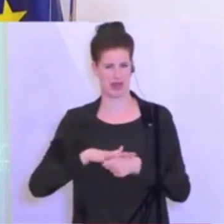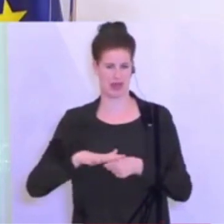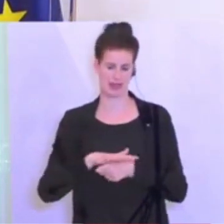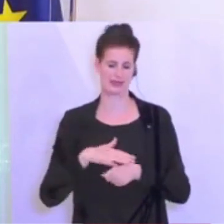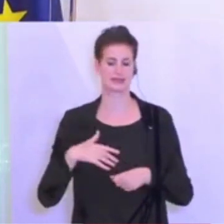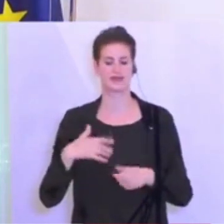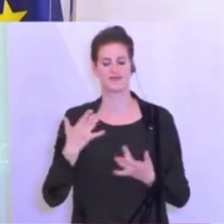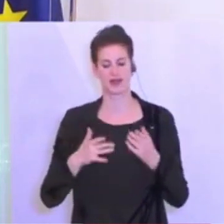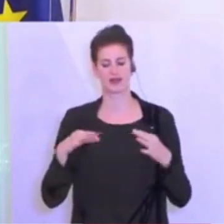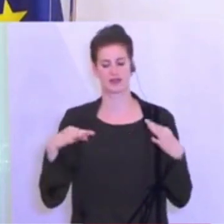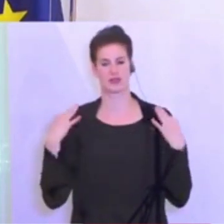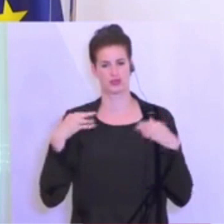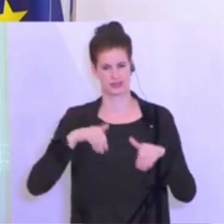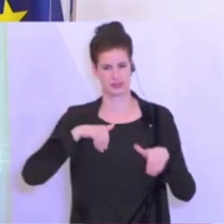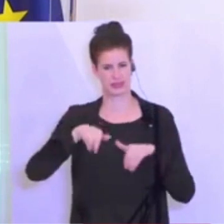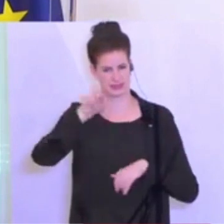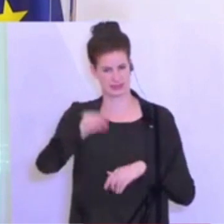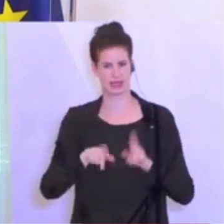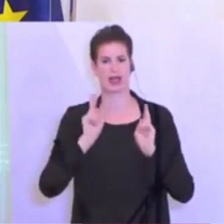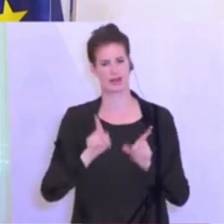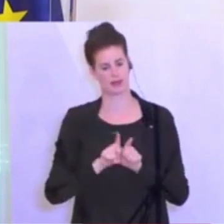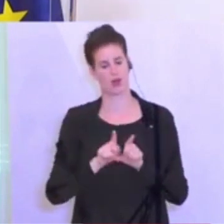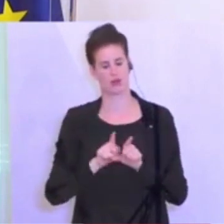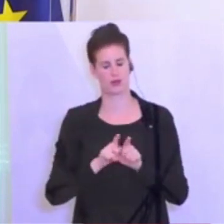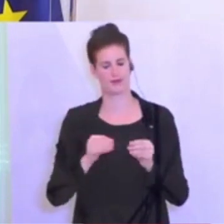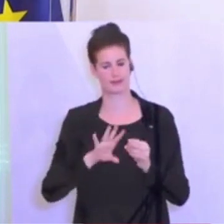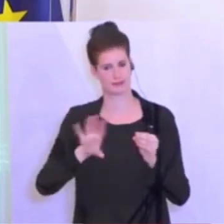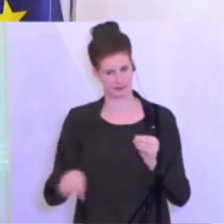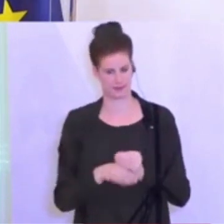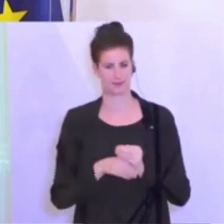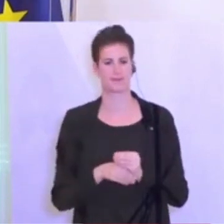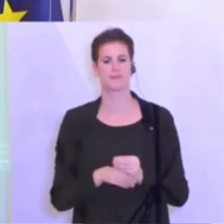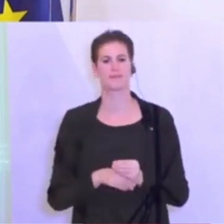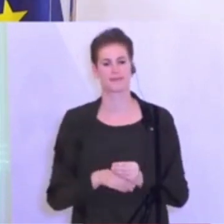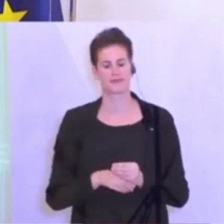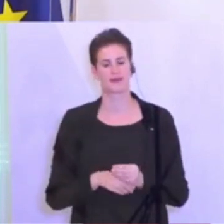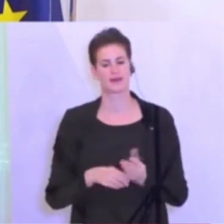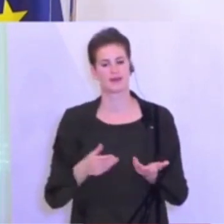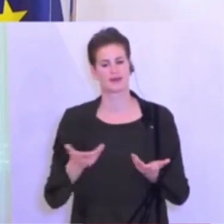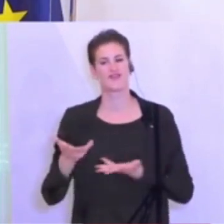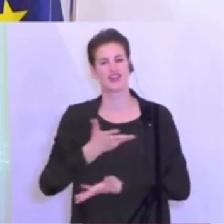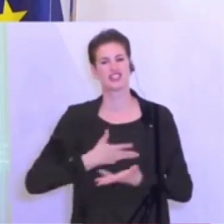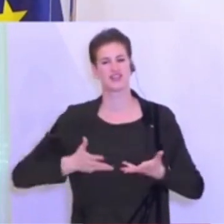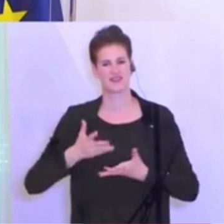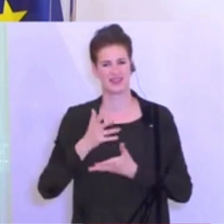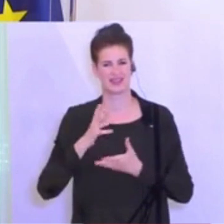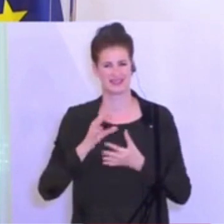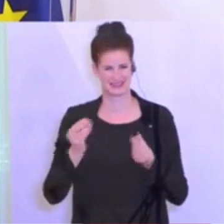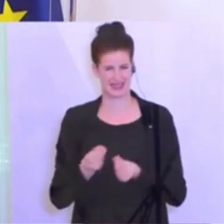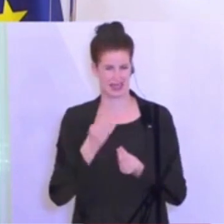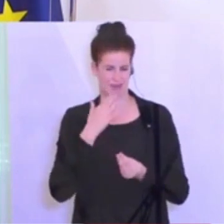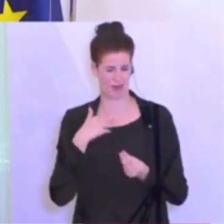Gesundheitsperspektive noch ein paar Worte dazu sagen. Erlauben Sie mir vielleicht, den wirtschaftlich relevanten Teil anzusprechen.